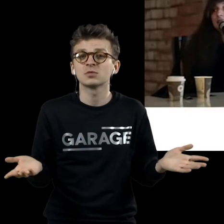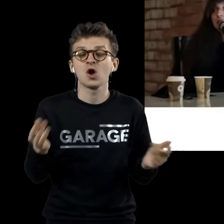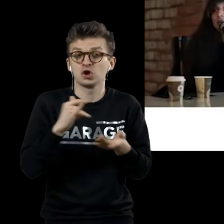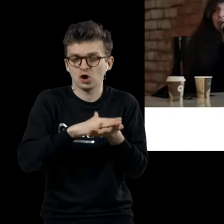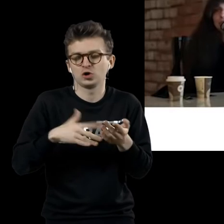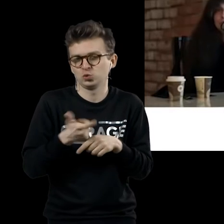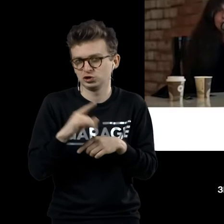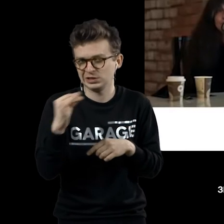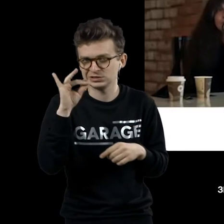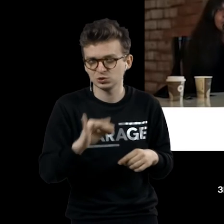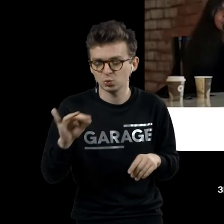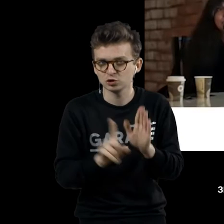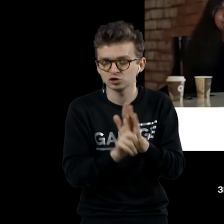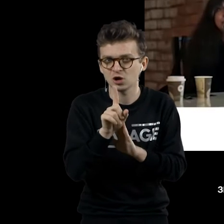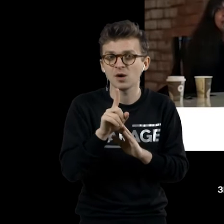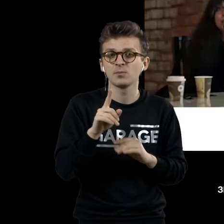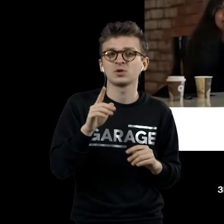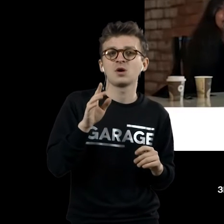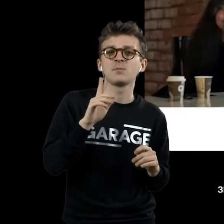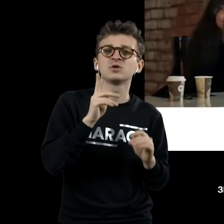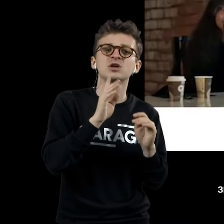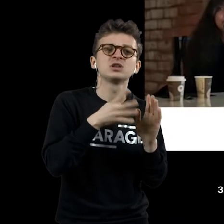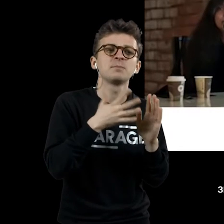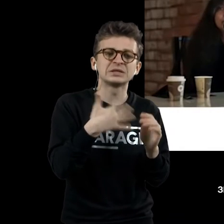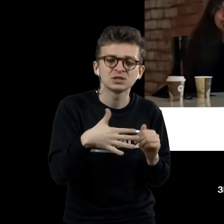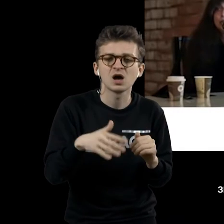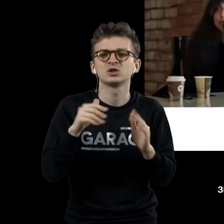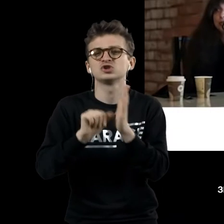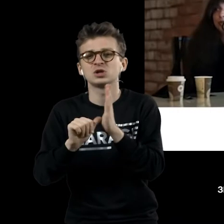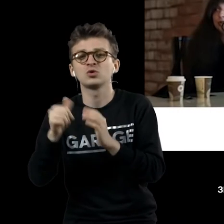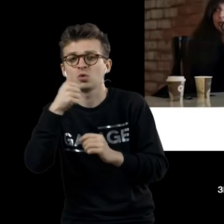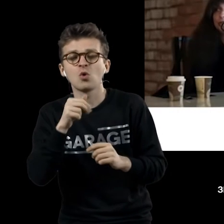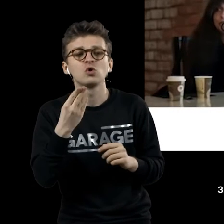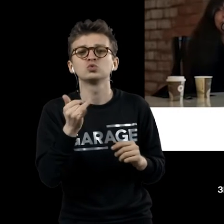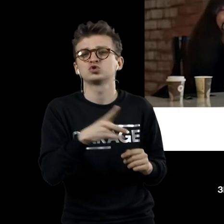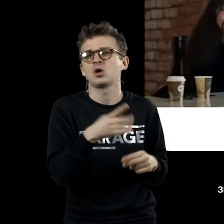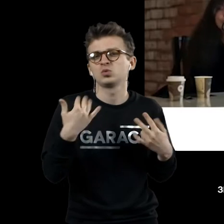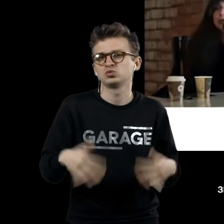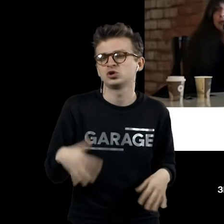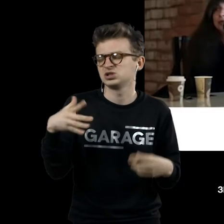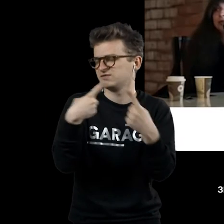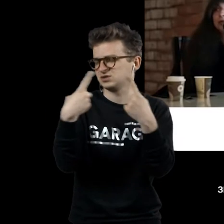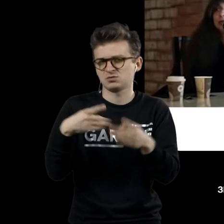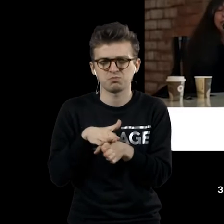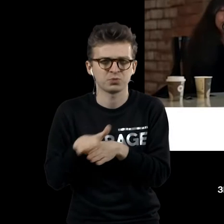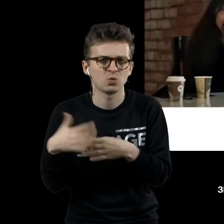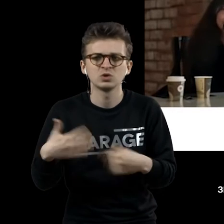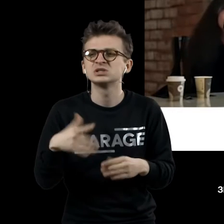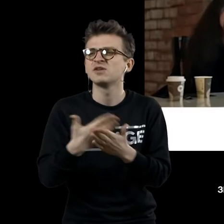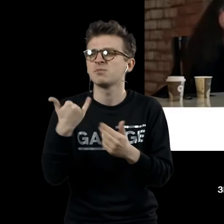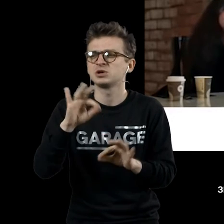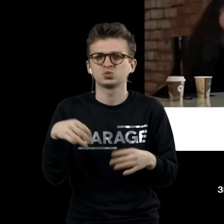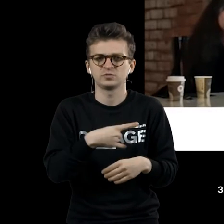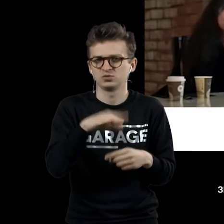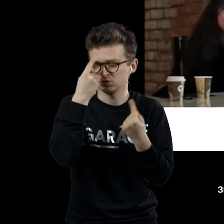совсем интересная история. В 60-е годы, в 50-е, 60-е годы, Дюшан, уже будучи абсолютной звездой современного искусства,